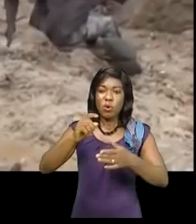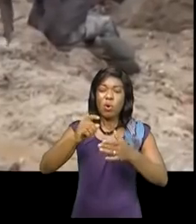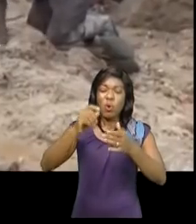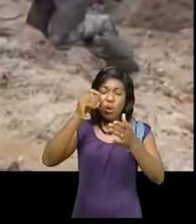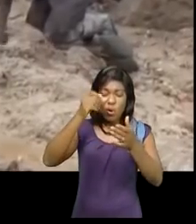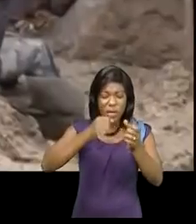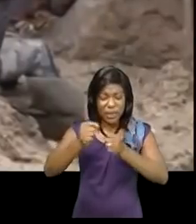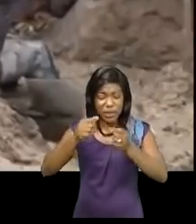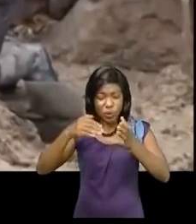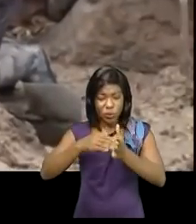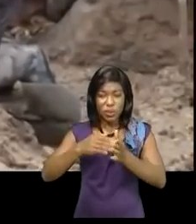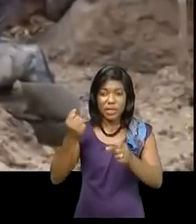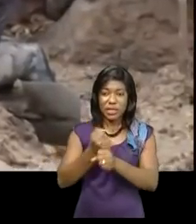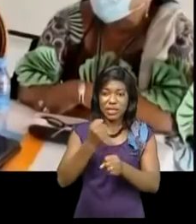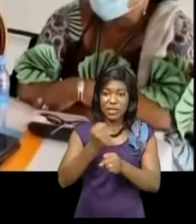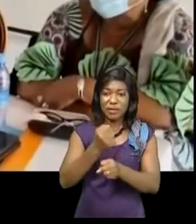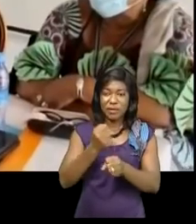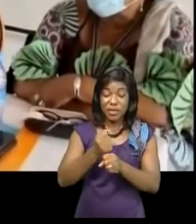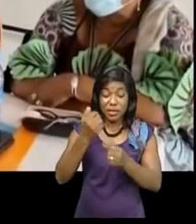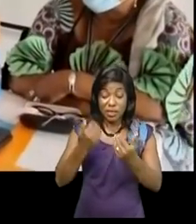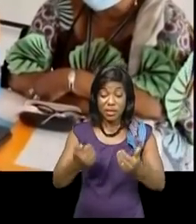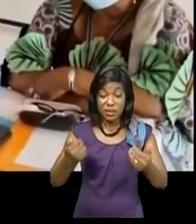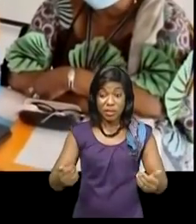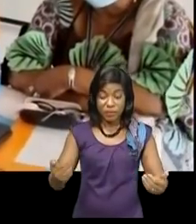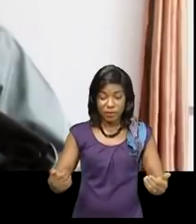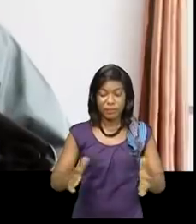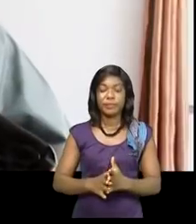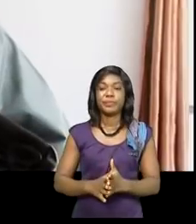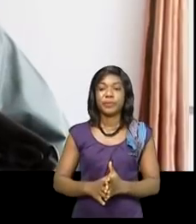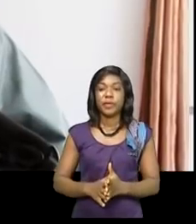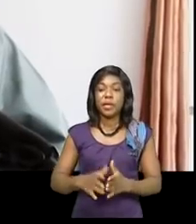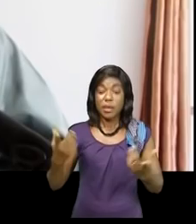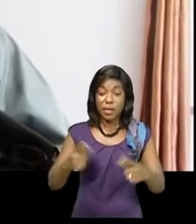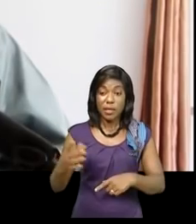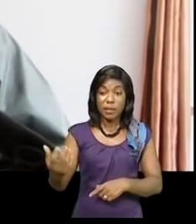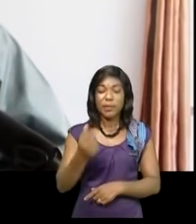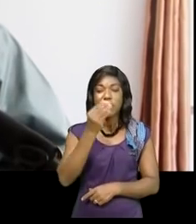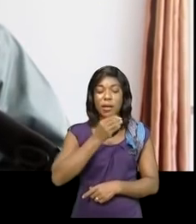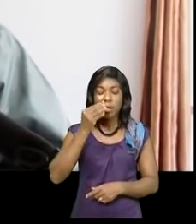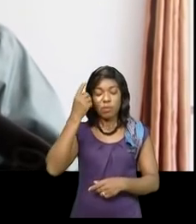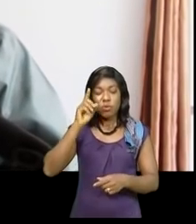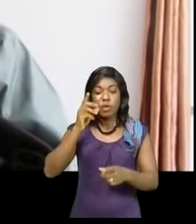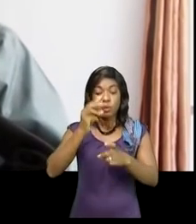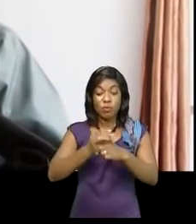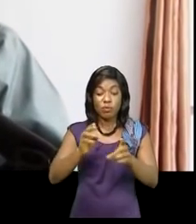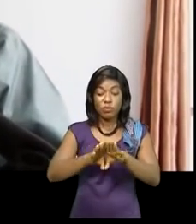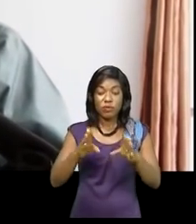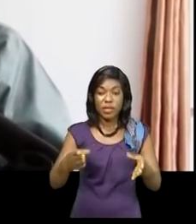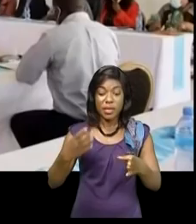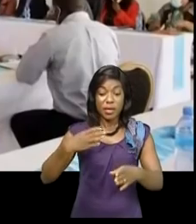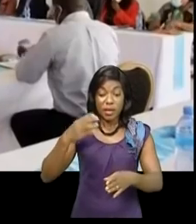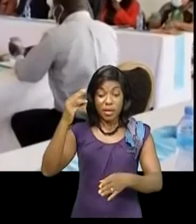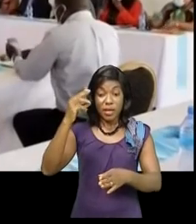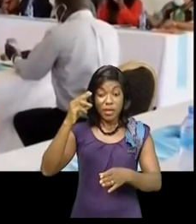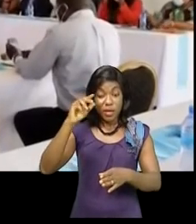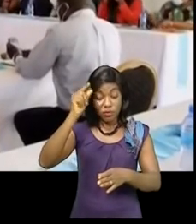chaîne d'approvisionnement du cobalt le contexte et la justification de l'activité Prenant la parole pour le mot d'ouverture Masuka Saïni Fifi a invité